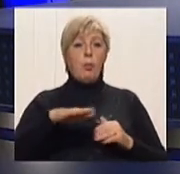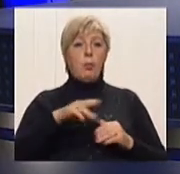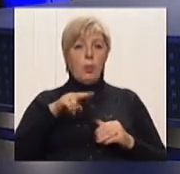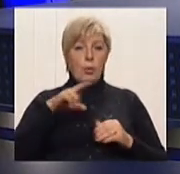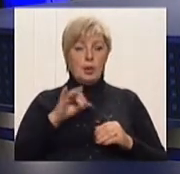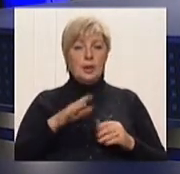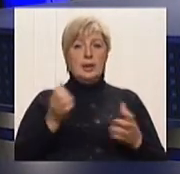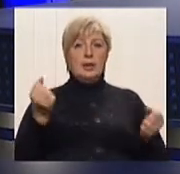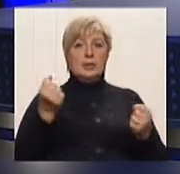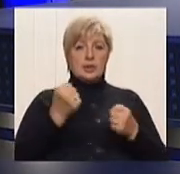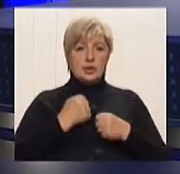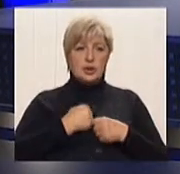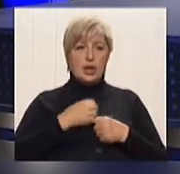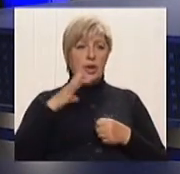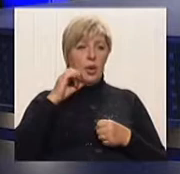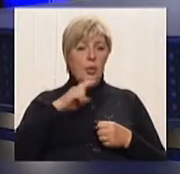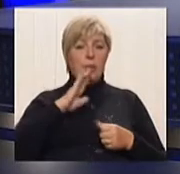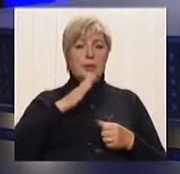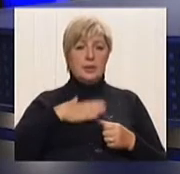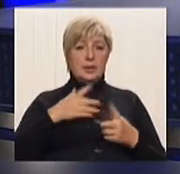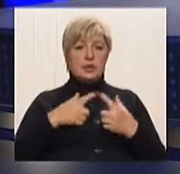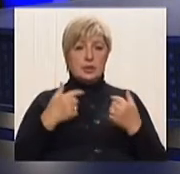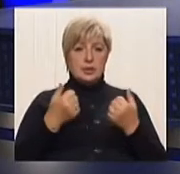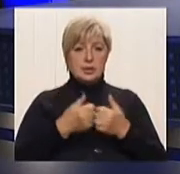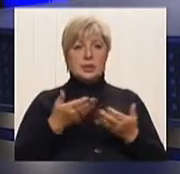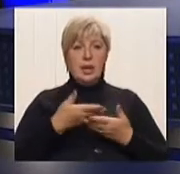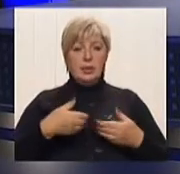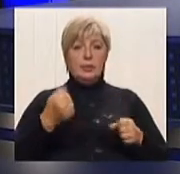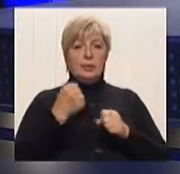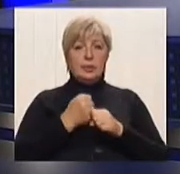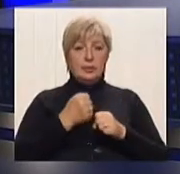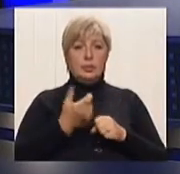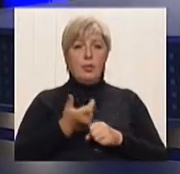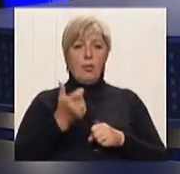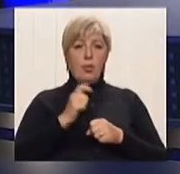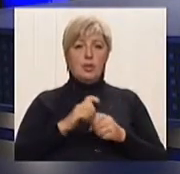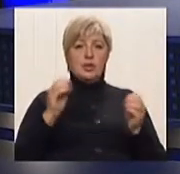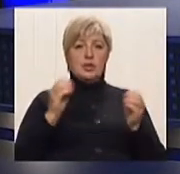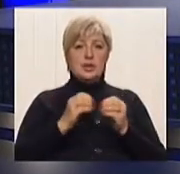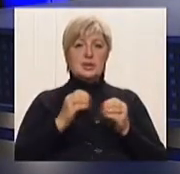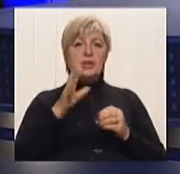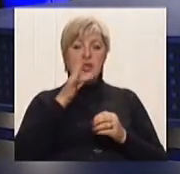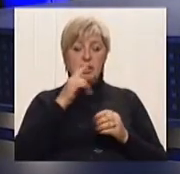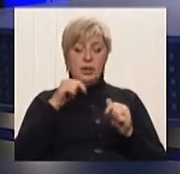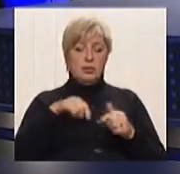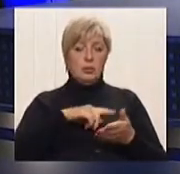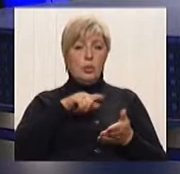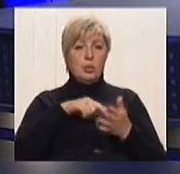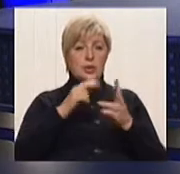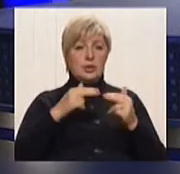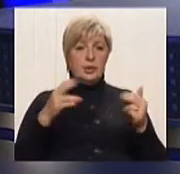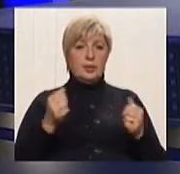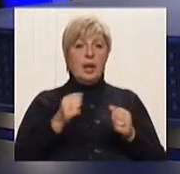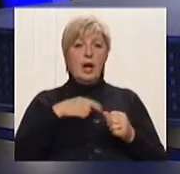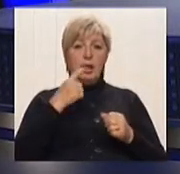опит роботи нашої організації і роботи нашого пункту, а ми роботимо вже більше 10 років в місті Дніпрі, говорить про те, що,